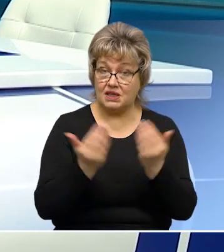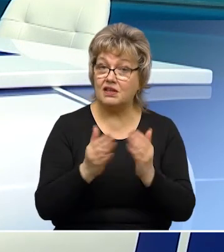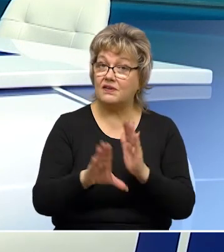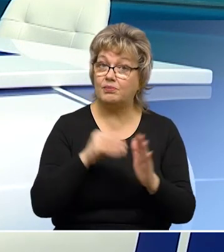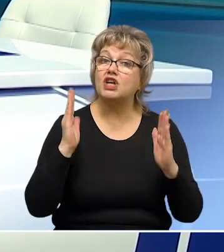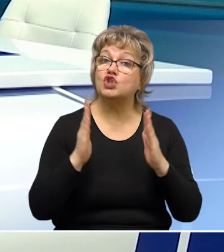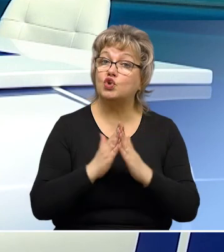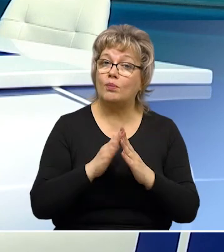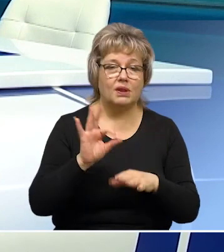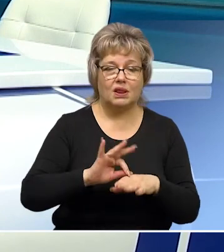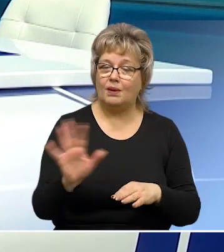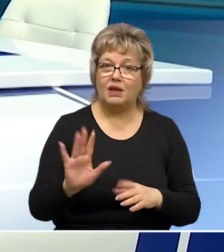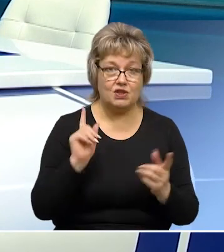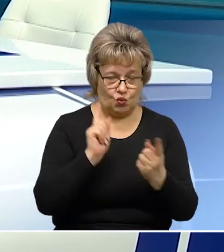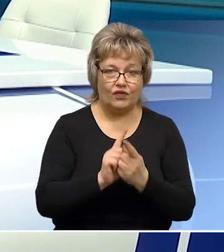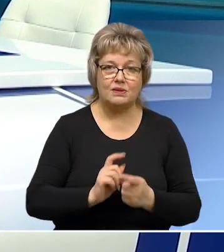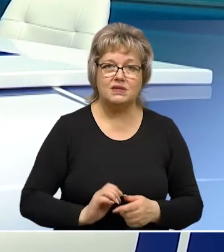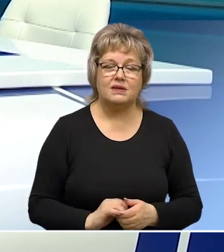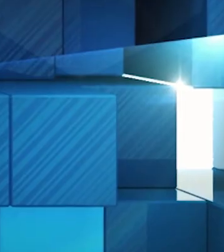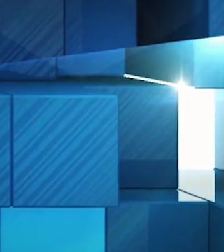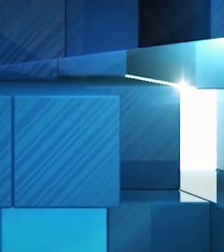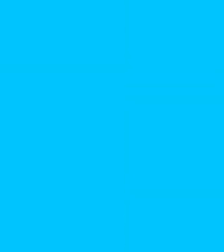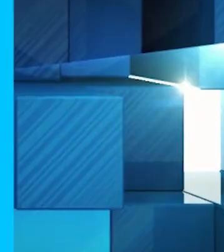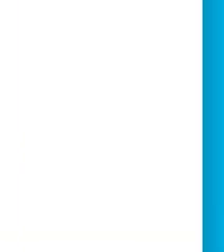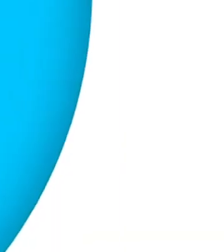Самоизоляция. Выбирайте дом, а не болезнь. Увидимся.